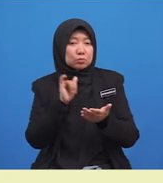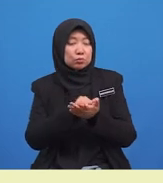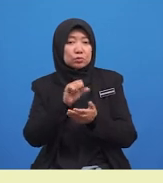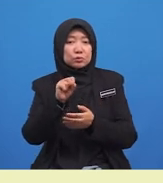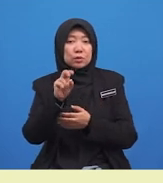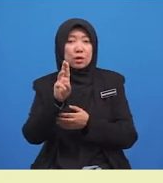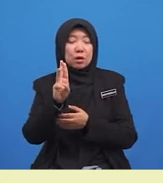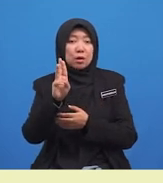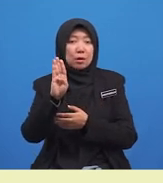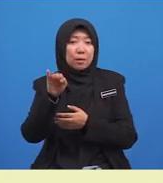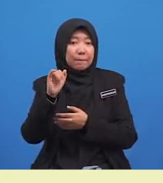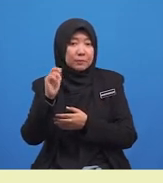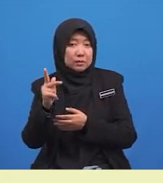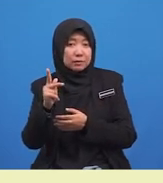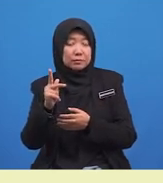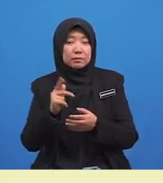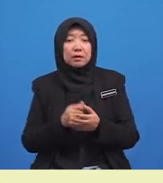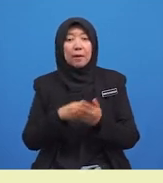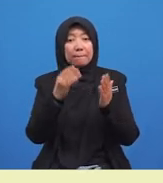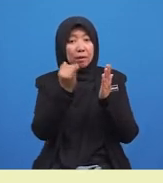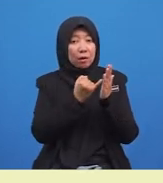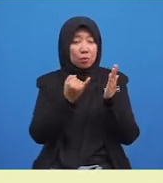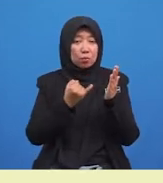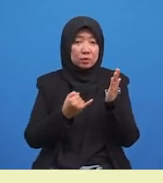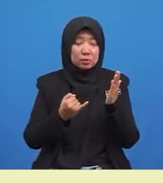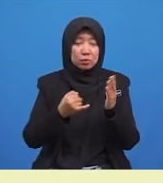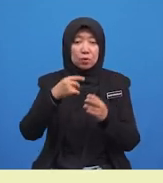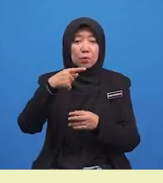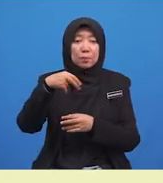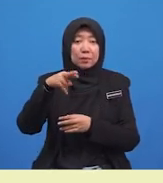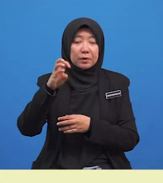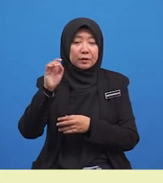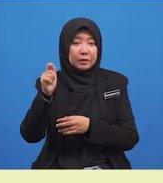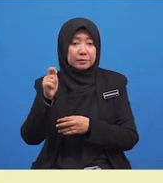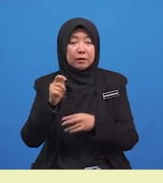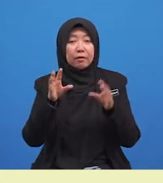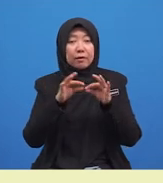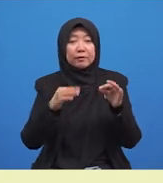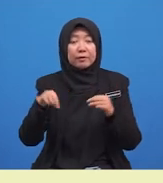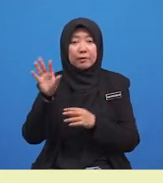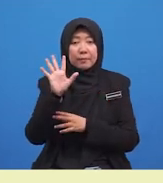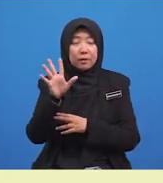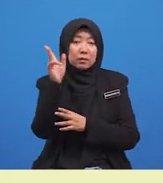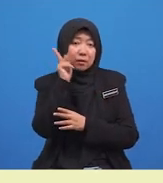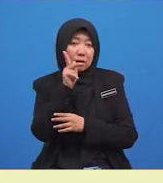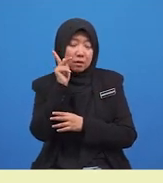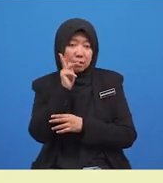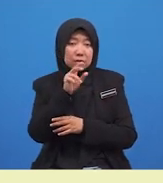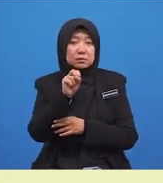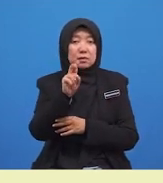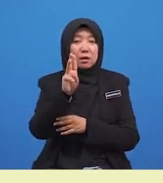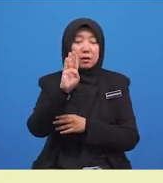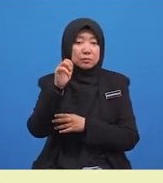piano yang berbakat ialah predikat. Dalam ayat kelima, kakak ialah